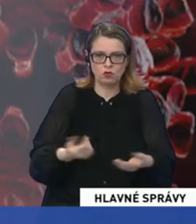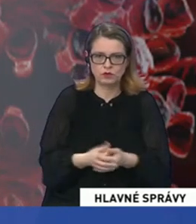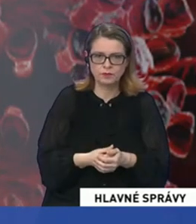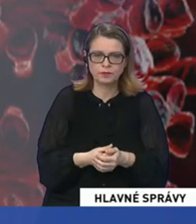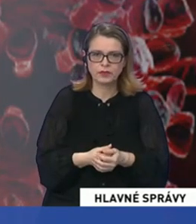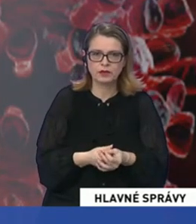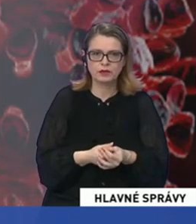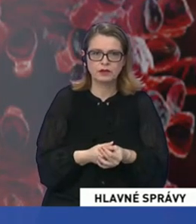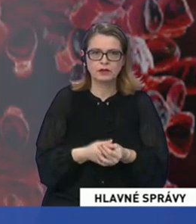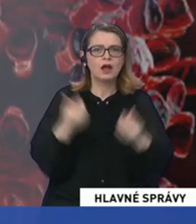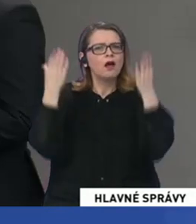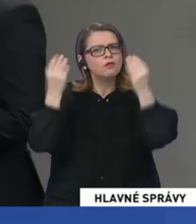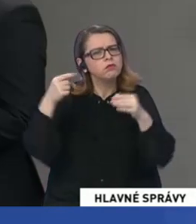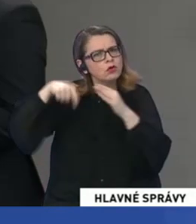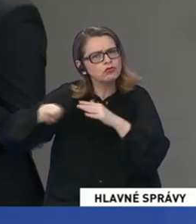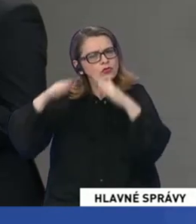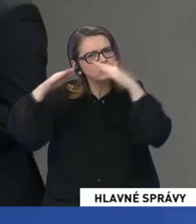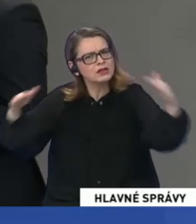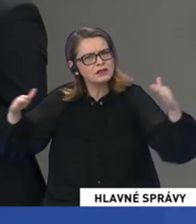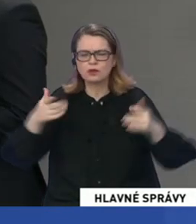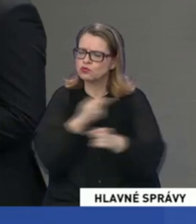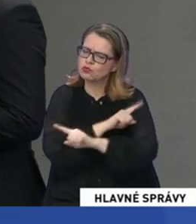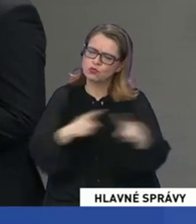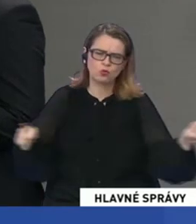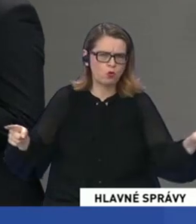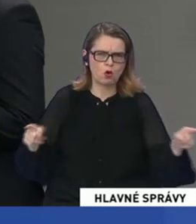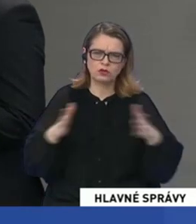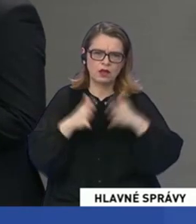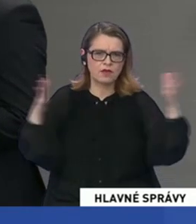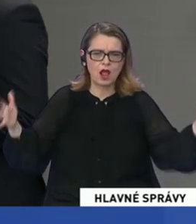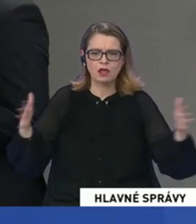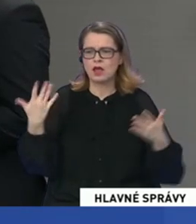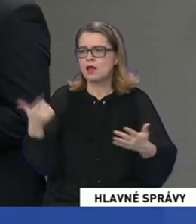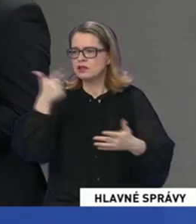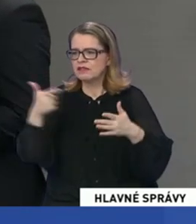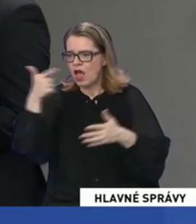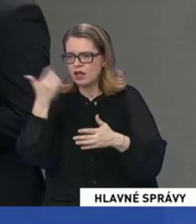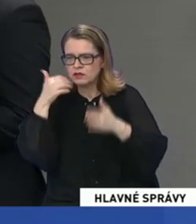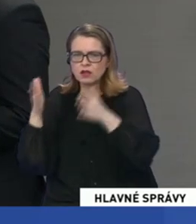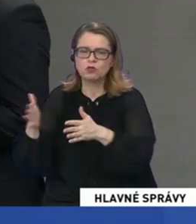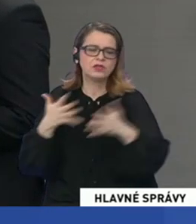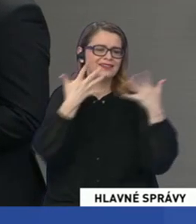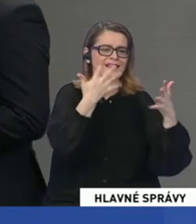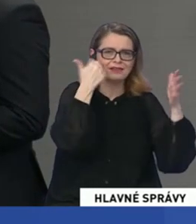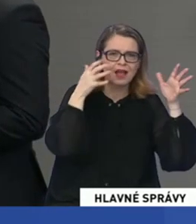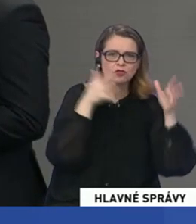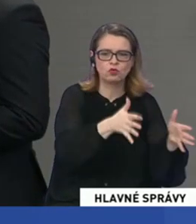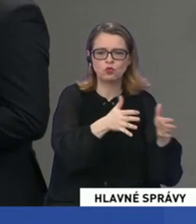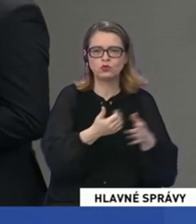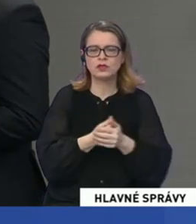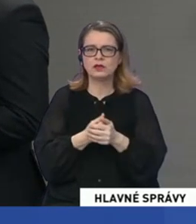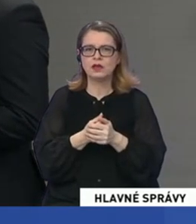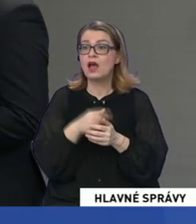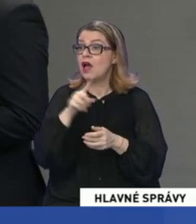poveternostným podmienkám. Aká je kapacita? Sú rôzne stany. Sú pre 20 ľudí, sú pre 10 ľudí. Aká bola